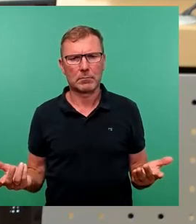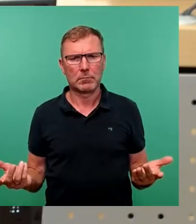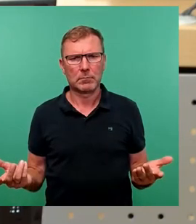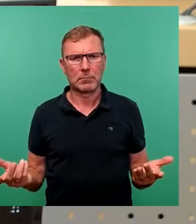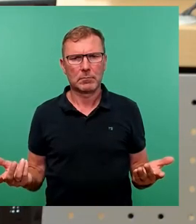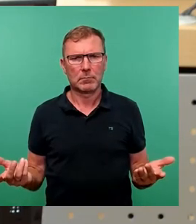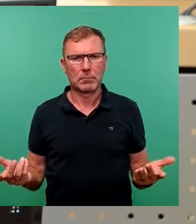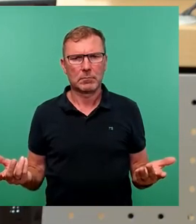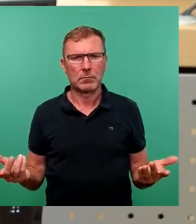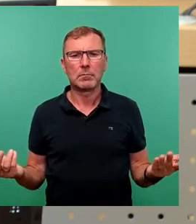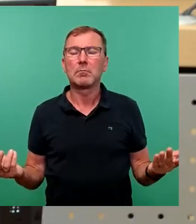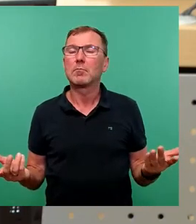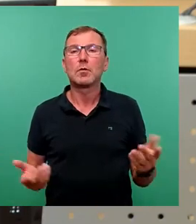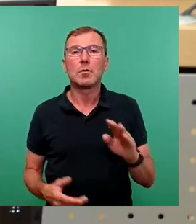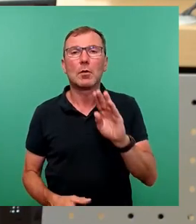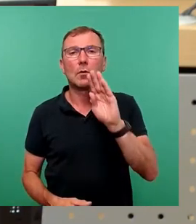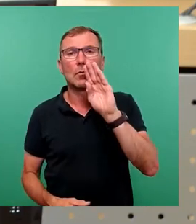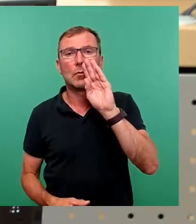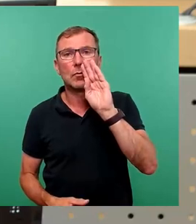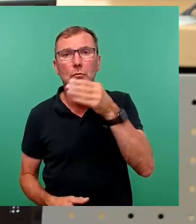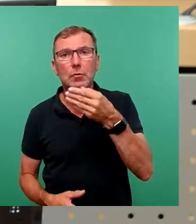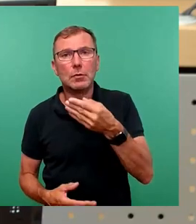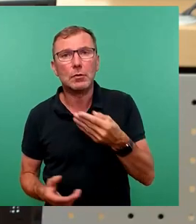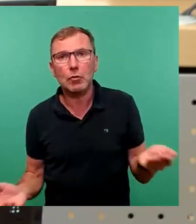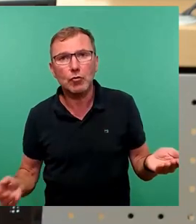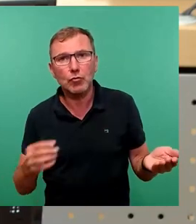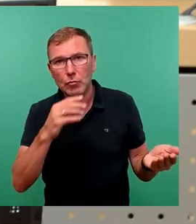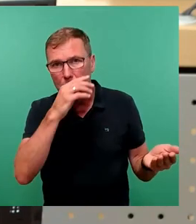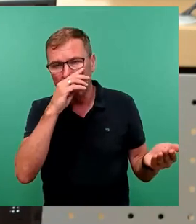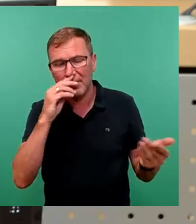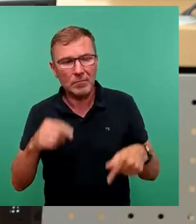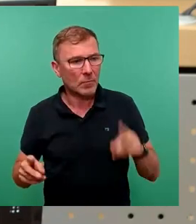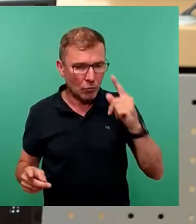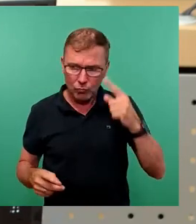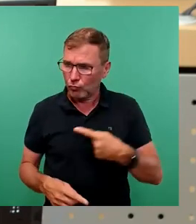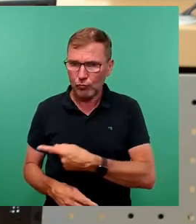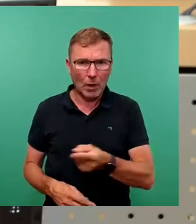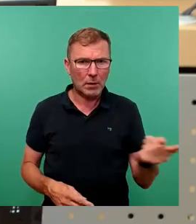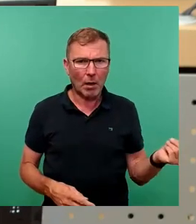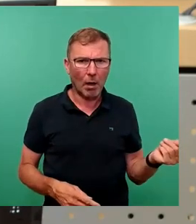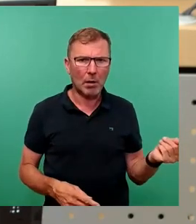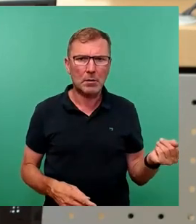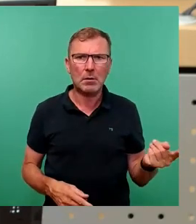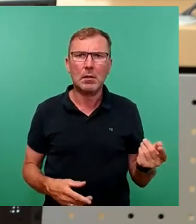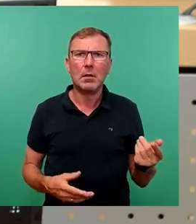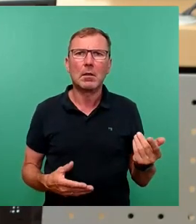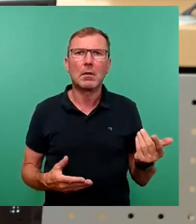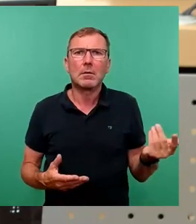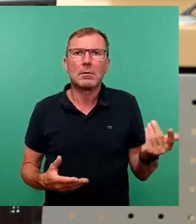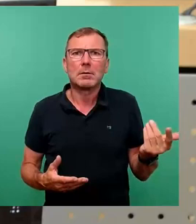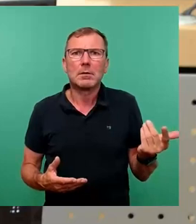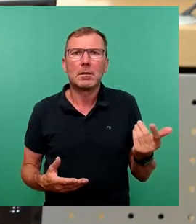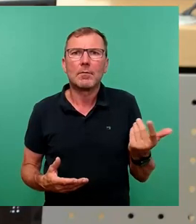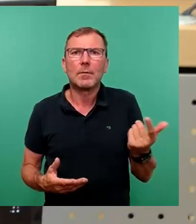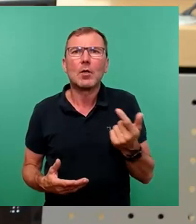Und da hilft auch nichts, dass es hier in dem Stadtrat, wahrscheinlich in der Mangelung des roten Peters, dass es hier ein schwarzes